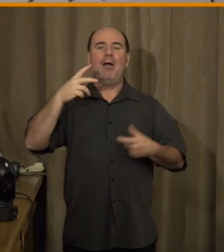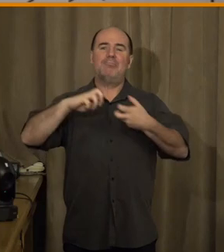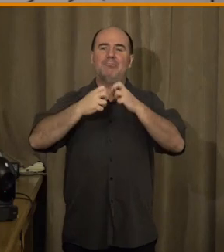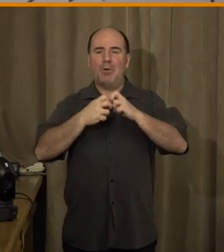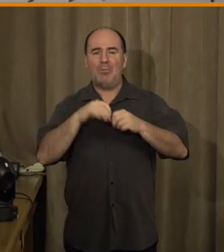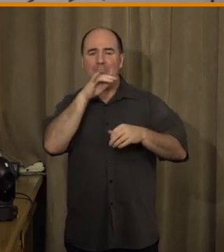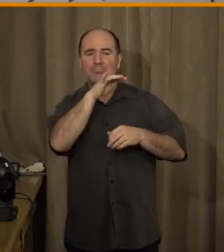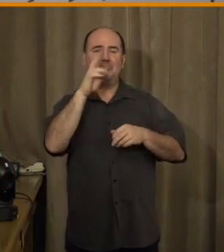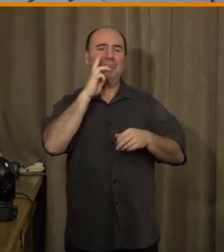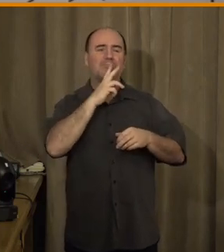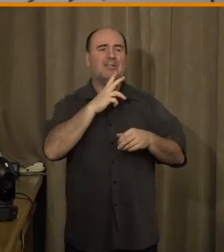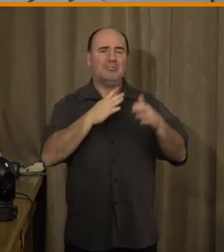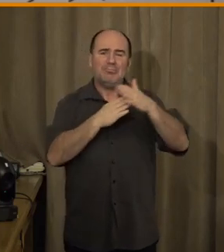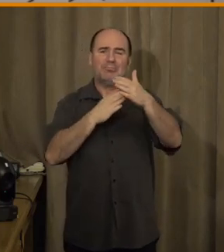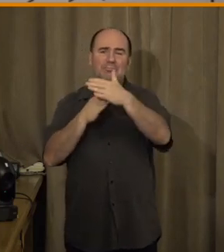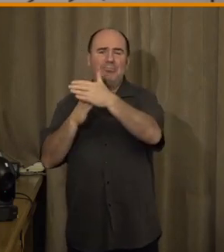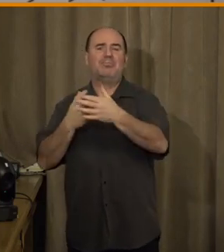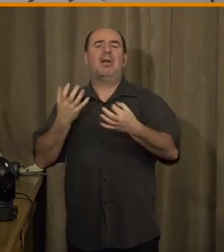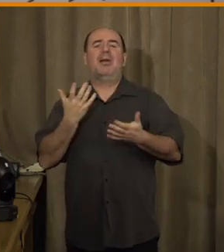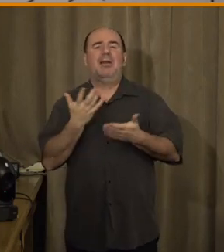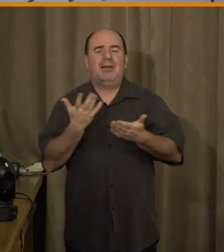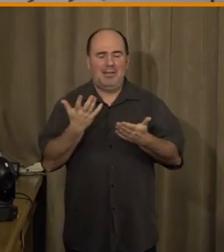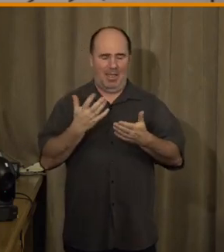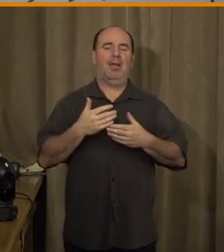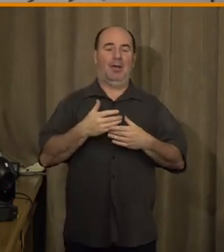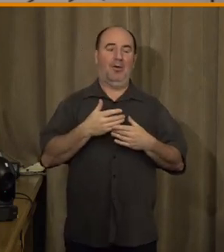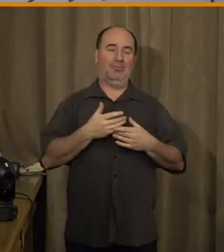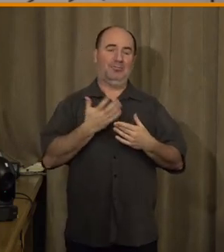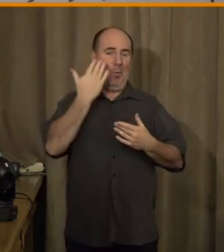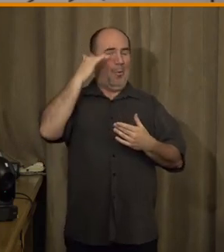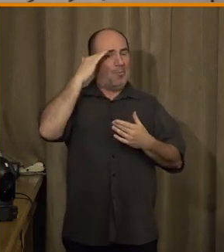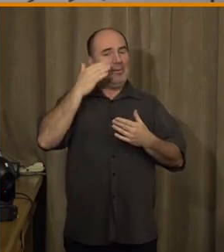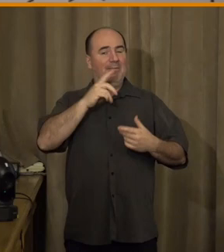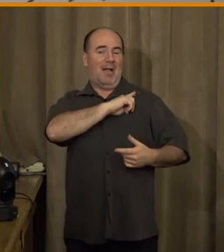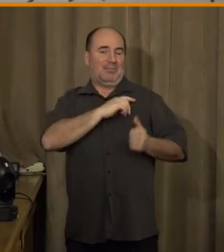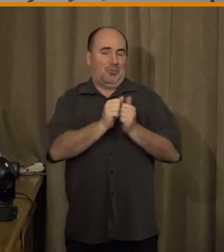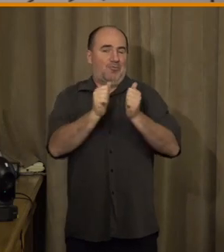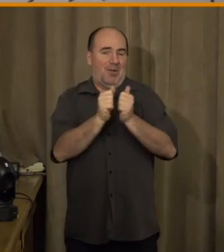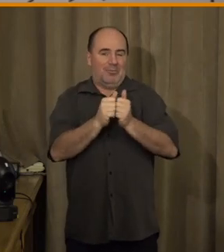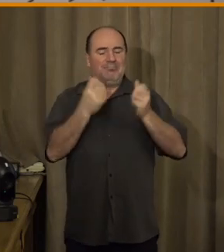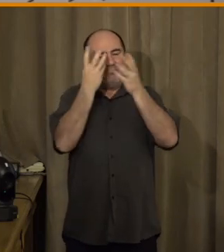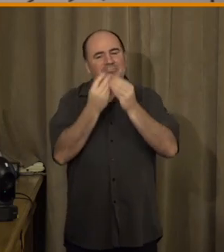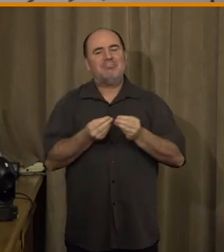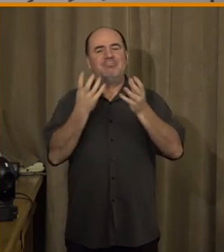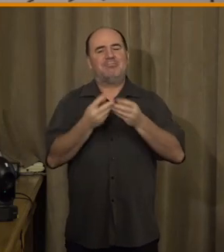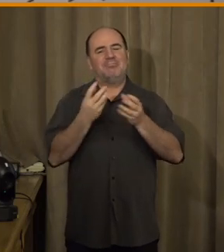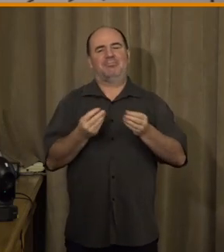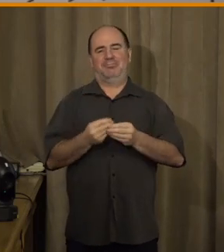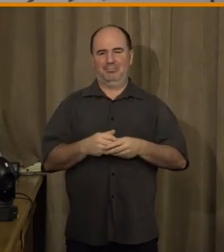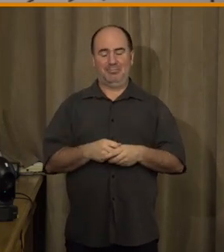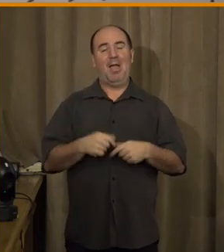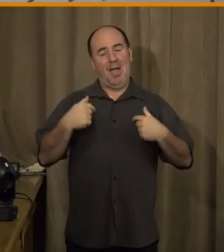hodně velký důraz na to, aby ty potřeby řešily ty jednotlivé skupiny, které se týkají sami. A mě trochu mrzí, že to dnes musím